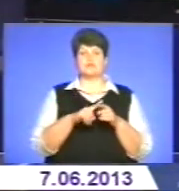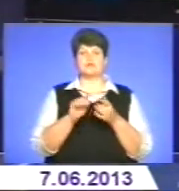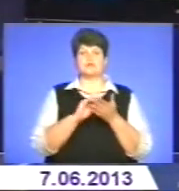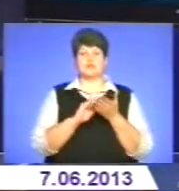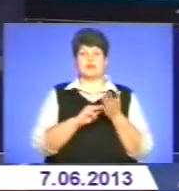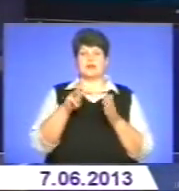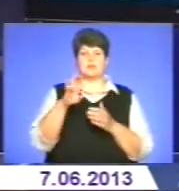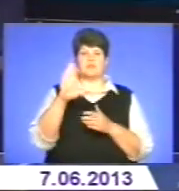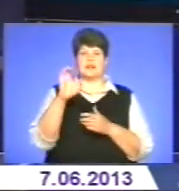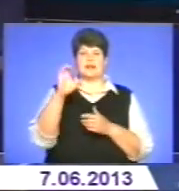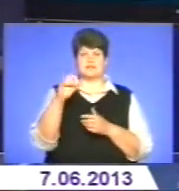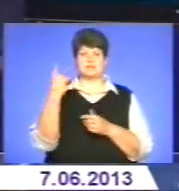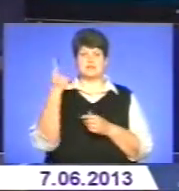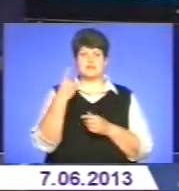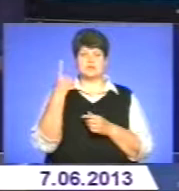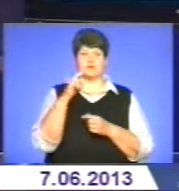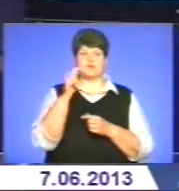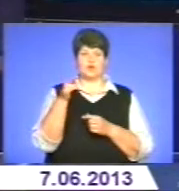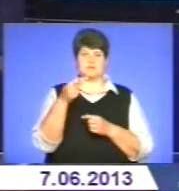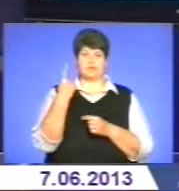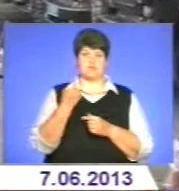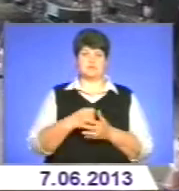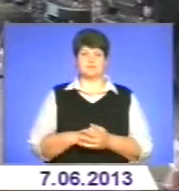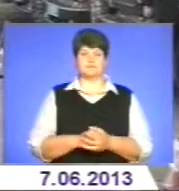УМВС Україна-Тернопільській області.